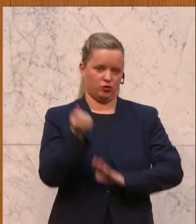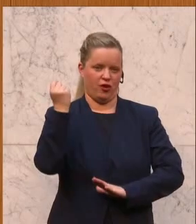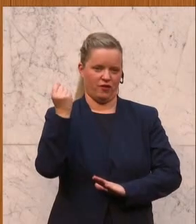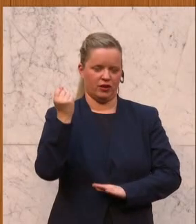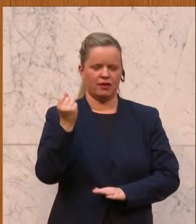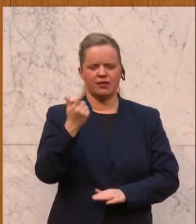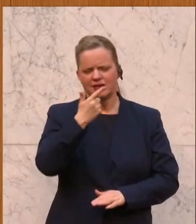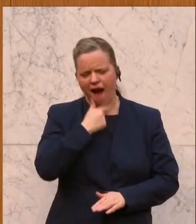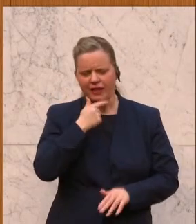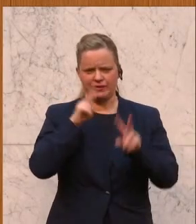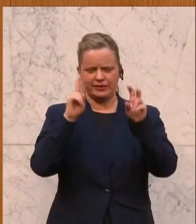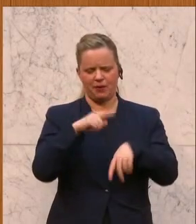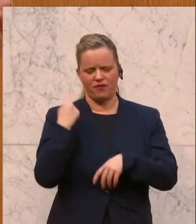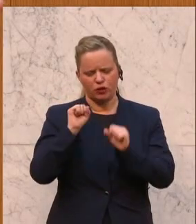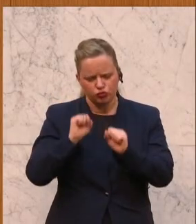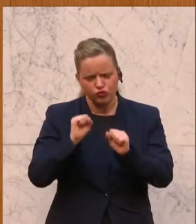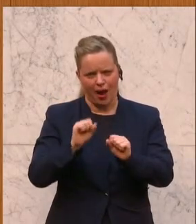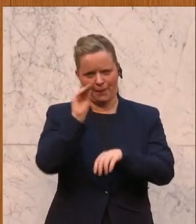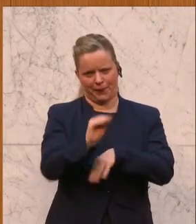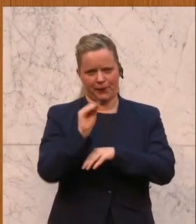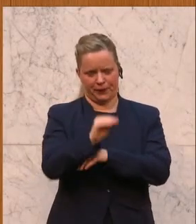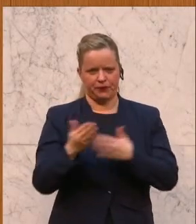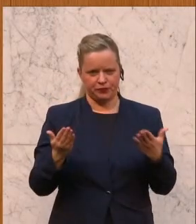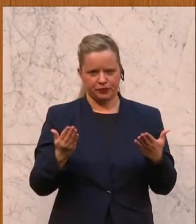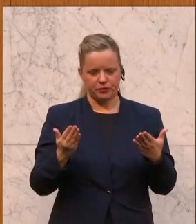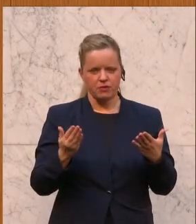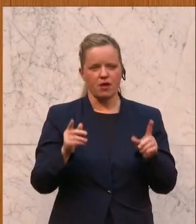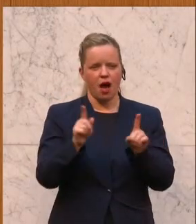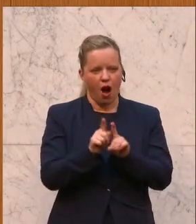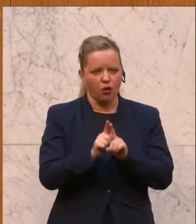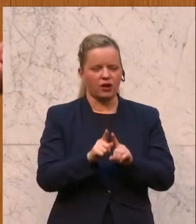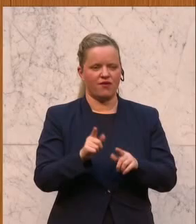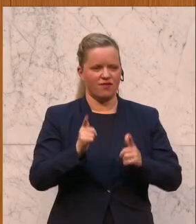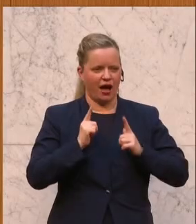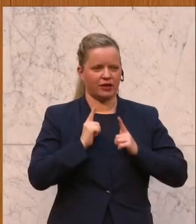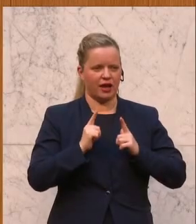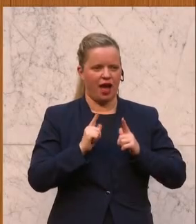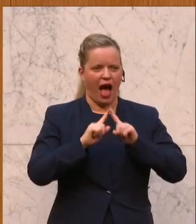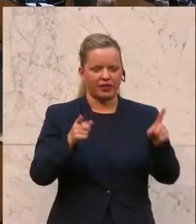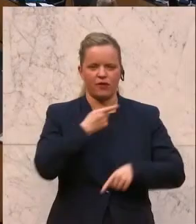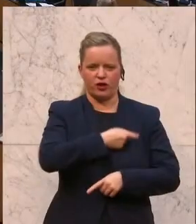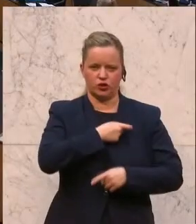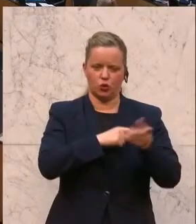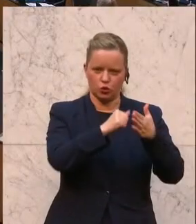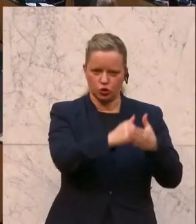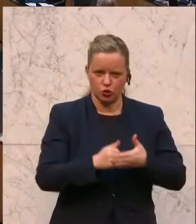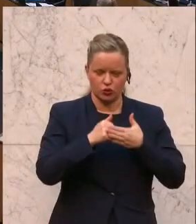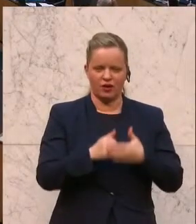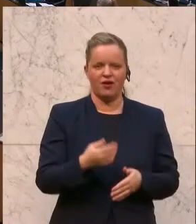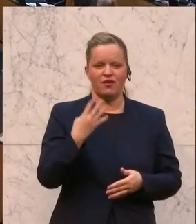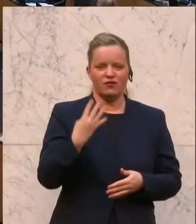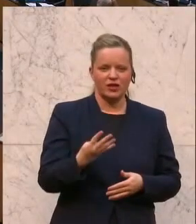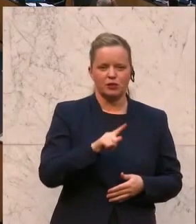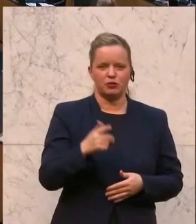uns, wo ich bis heute auf Unterstützung der anderen Fraktionen warte. Wir haben immer noch in etwa 40.000 bis 50.000